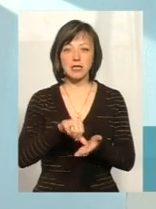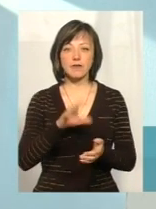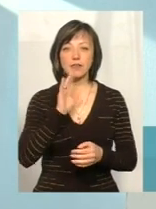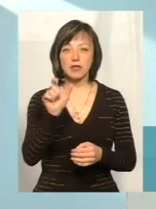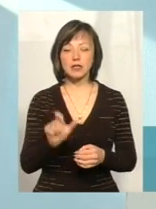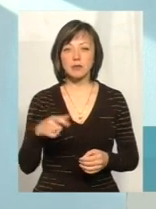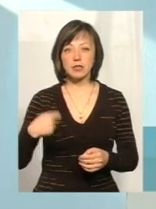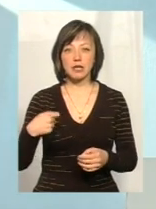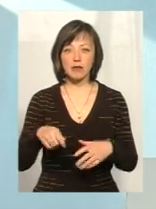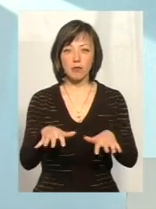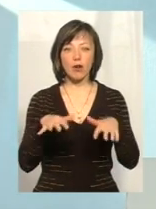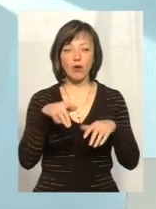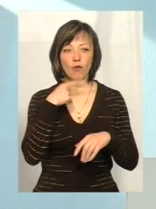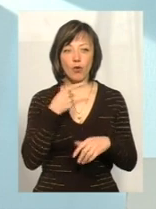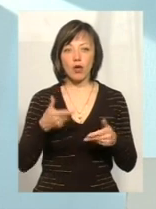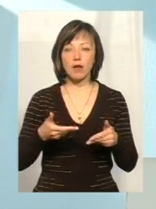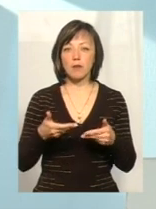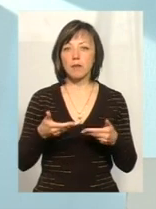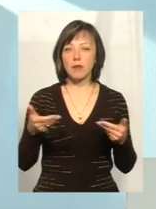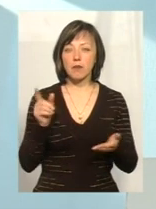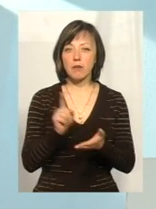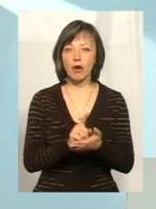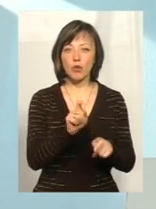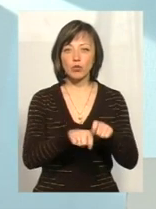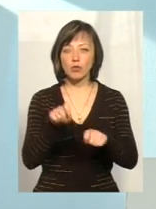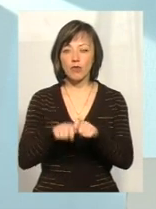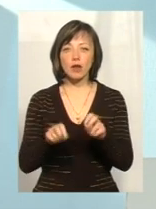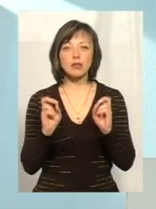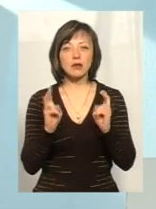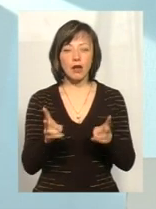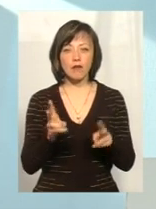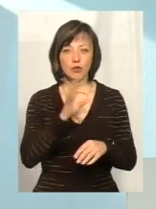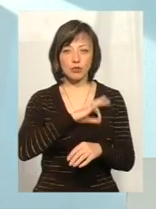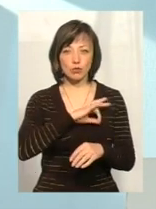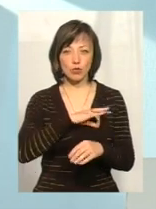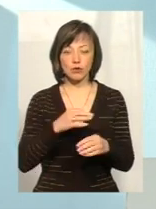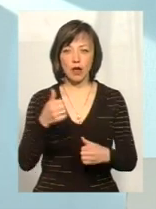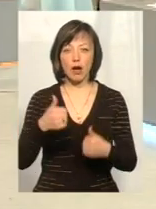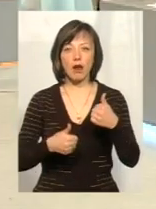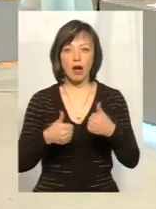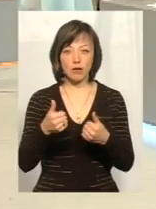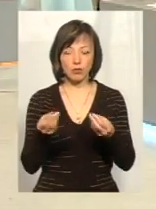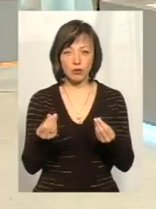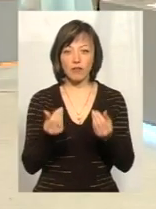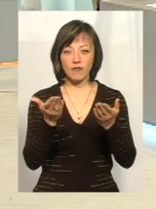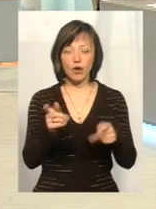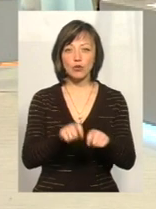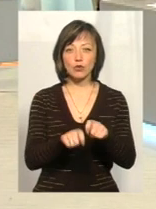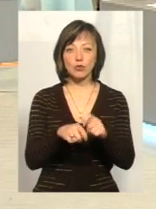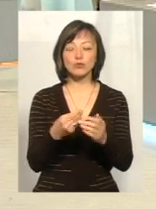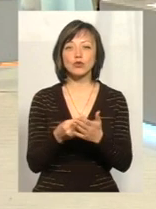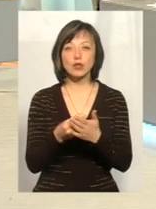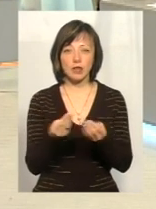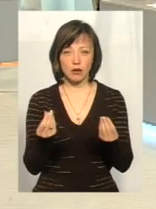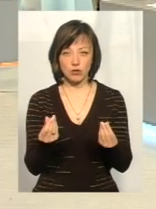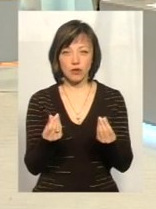президента в парламенті говорить, що нам, ми маємо контролювати, як використовуються гранти. Так, ви контролюєте бюджетні